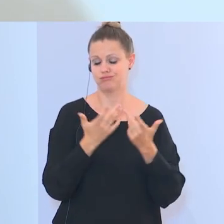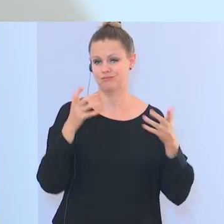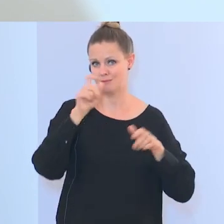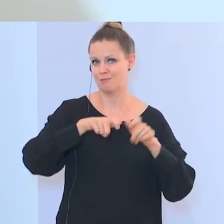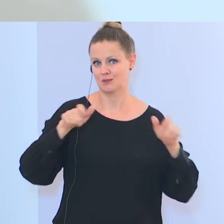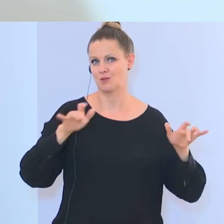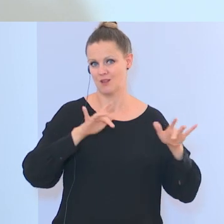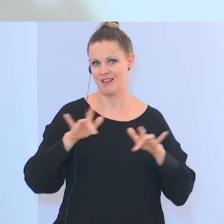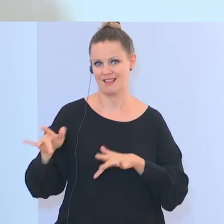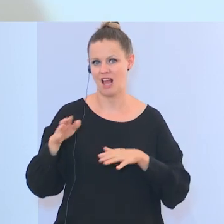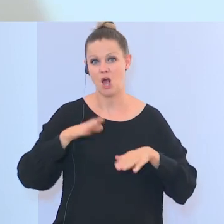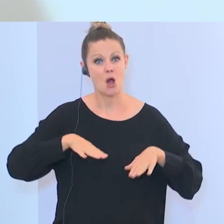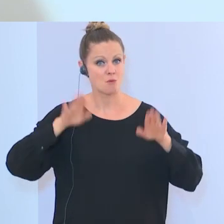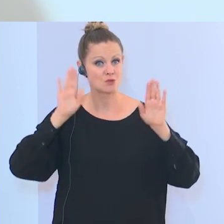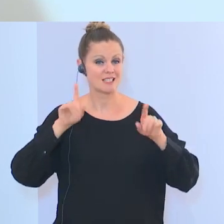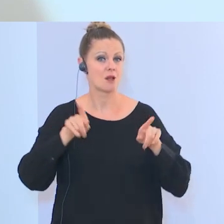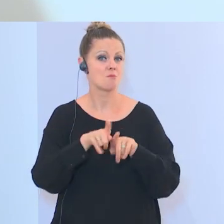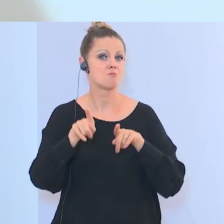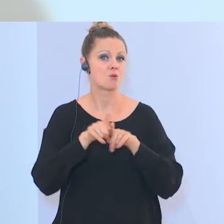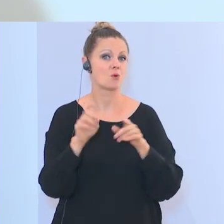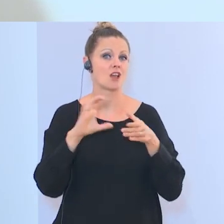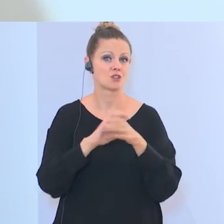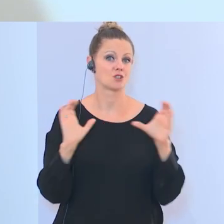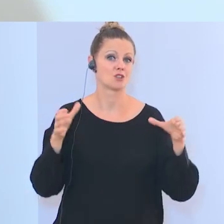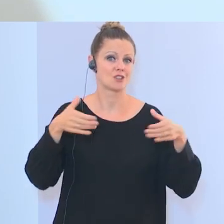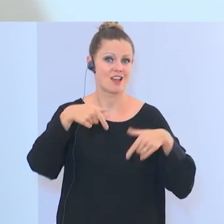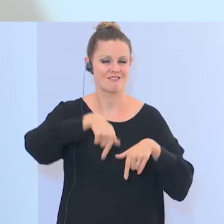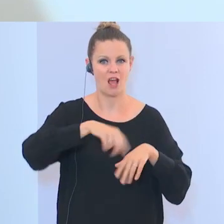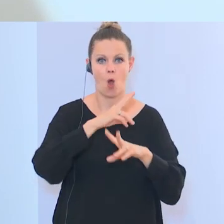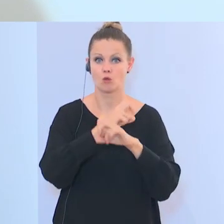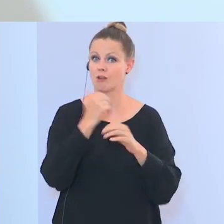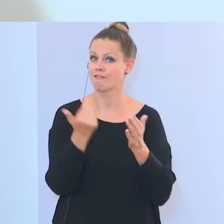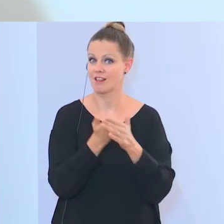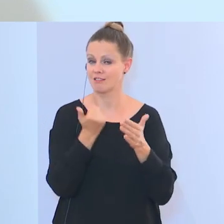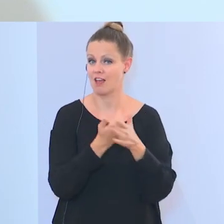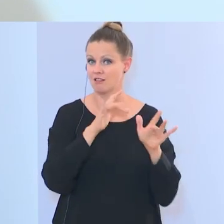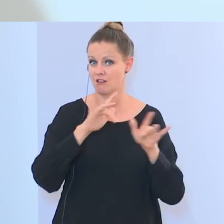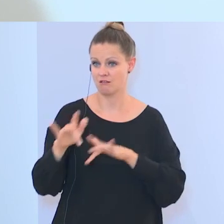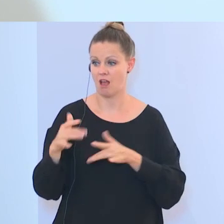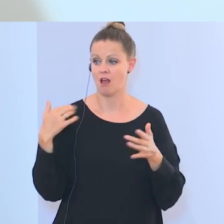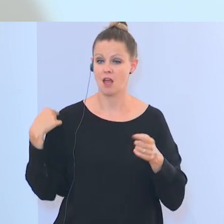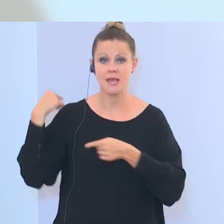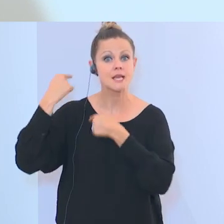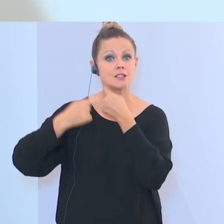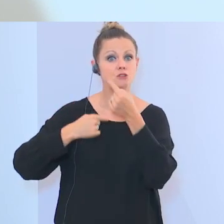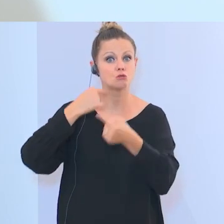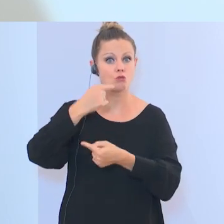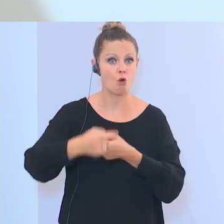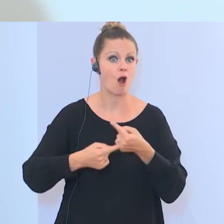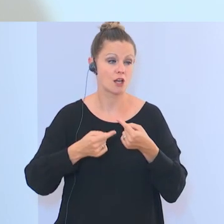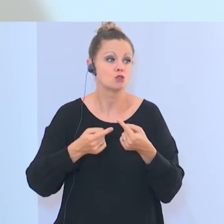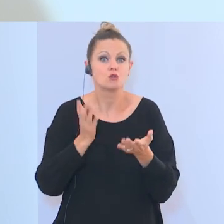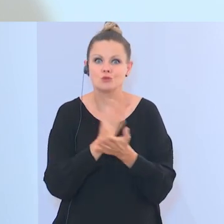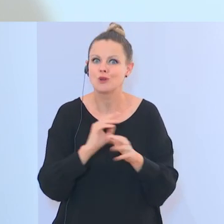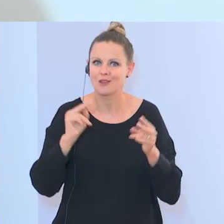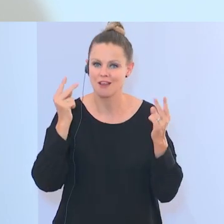Die muslimische Bruderschaft ist in Österreich vertreten, die ja historisch gesehen ziemlich wichtig